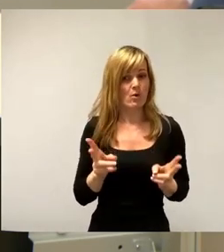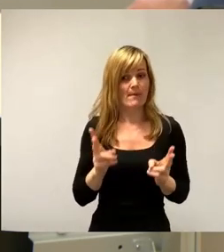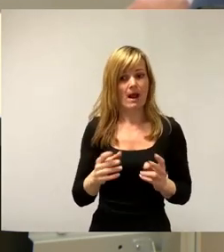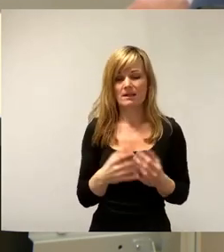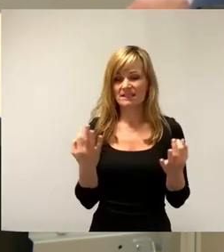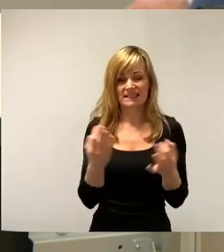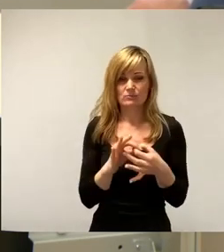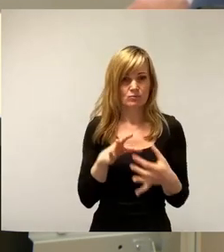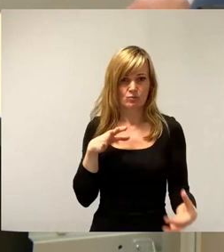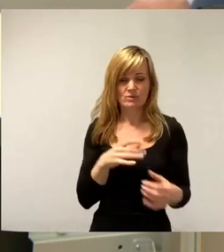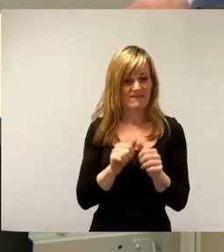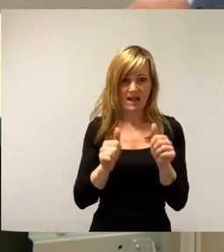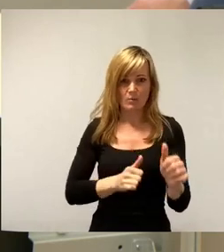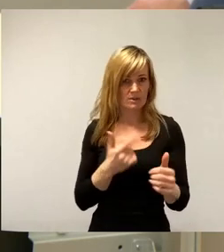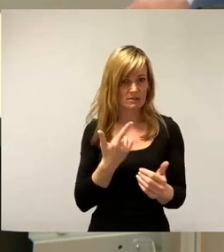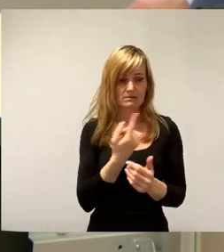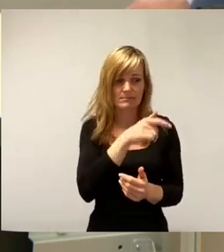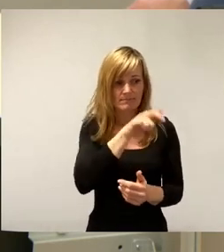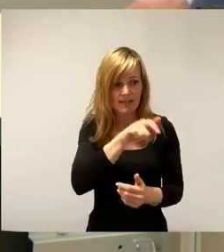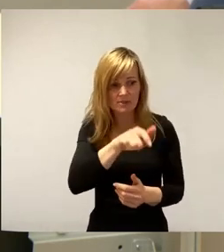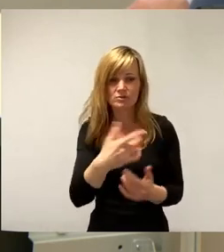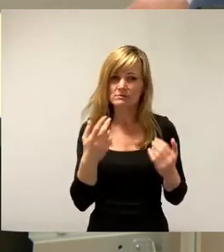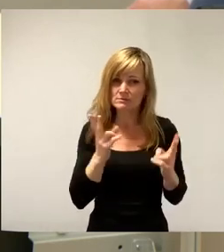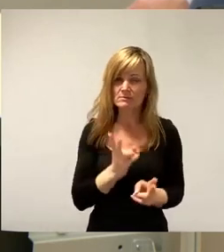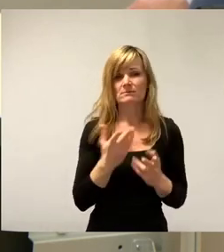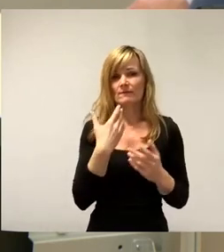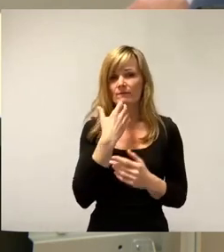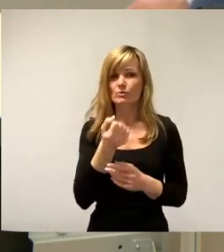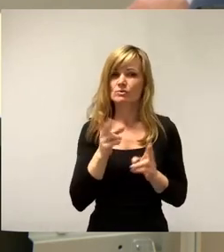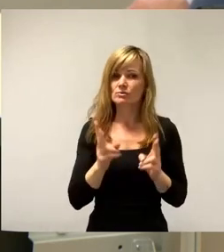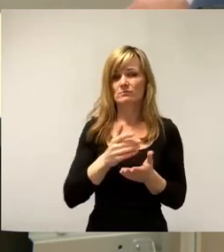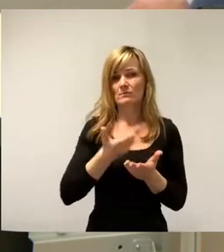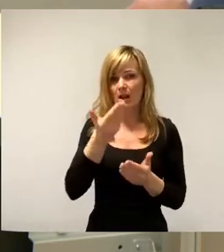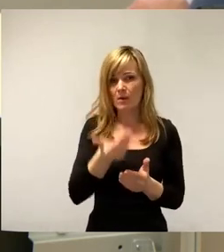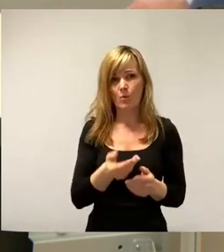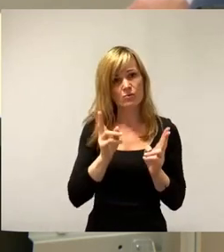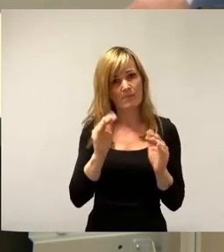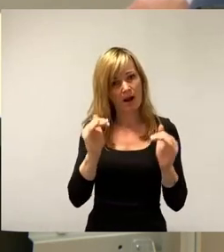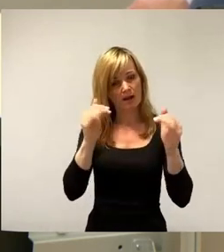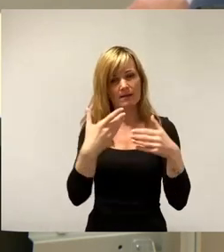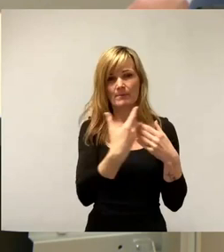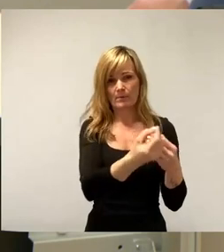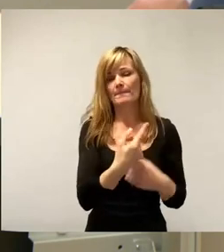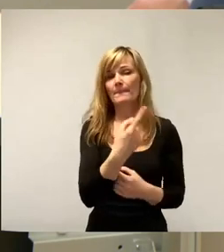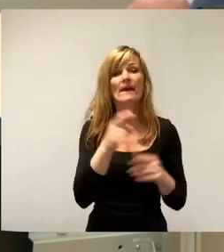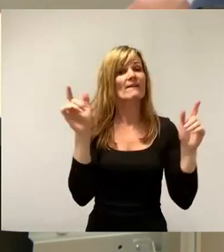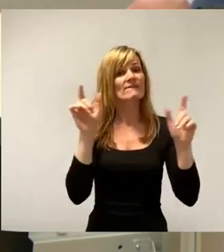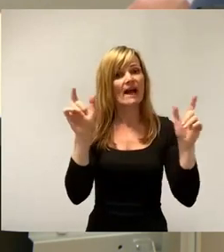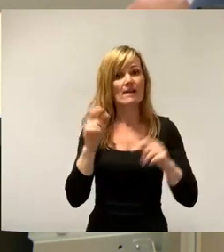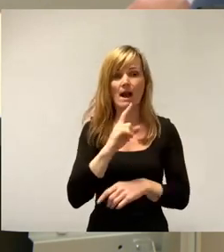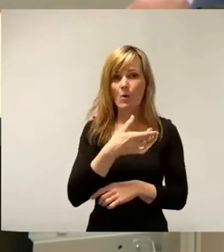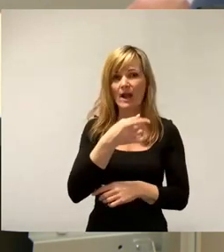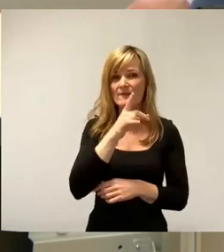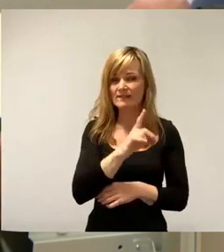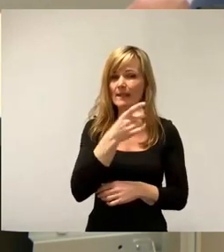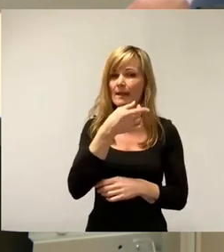Verlusten zu tun, sondern die Leute wollen endlich anständig bezahlt werden. Und Sie haben gefeiert, auch die FDP insbesondere